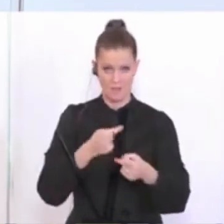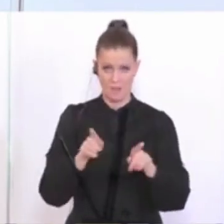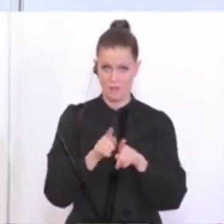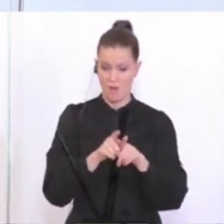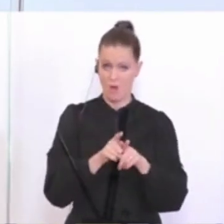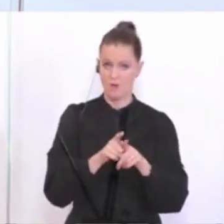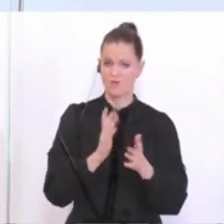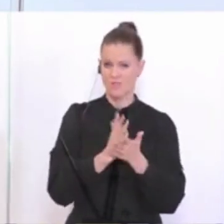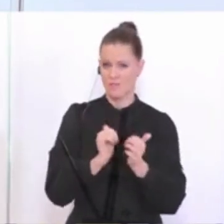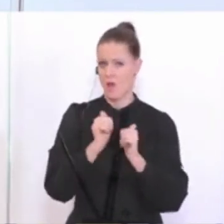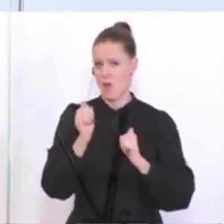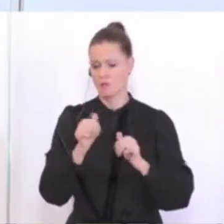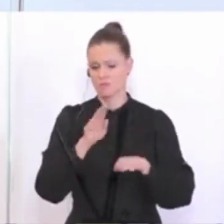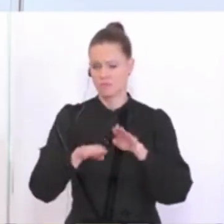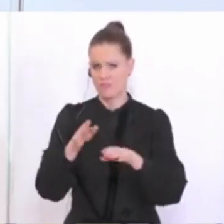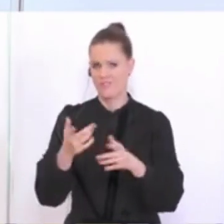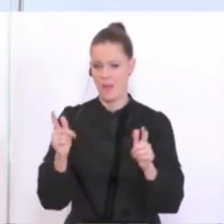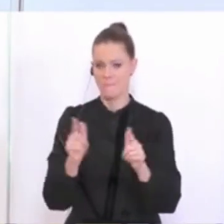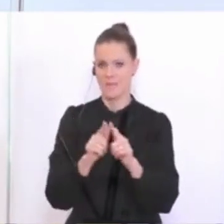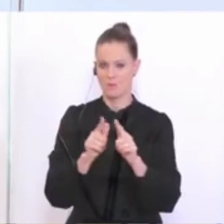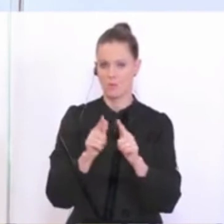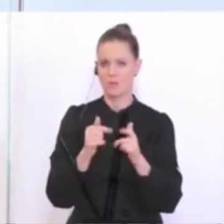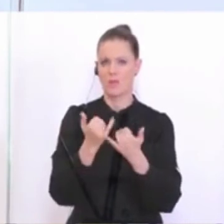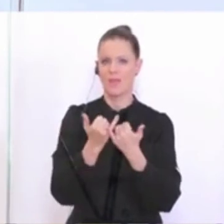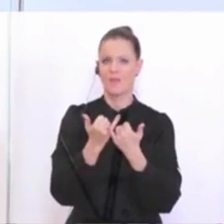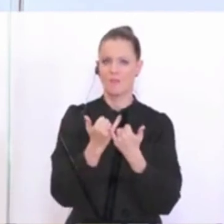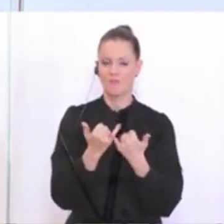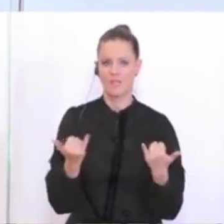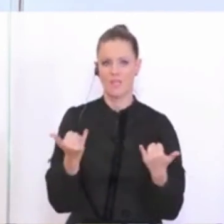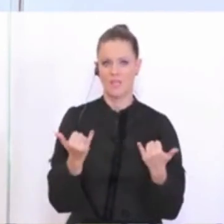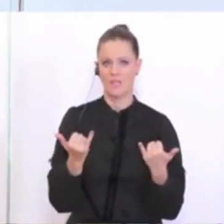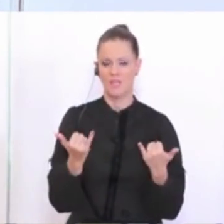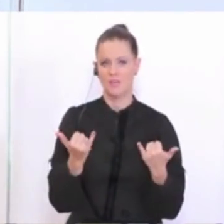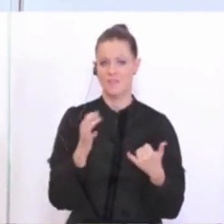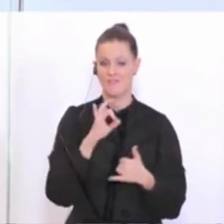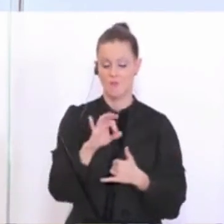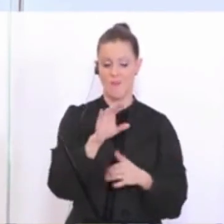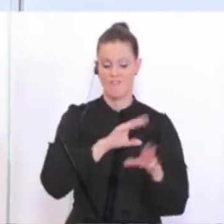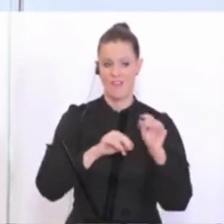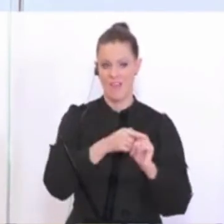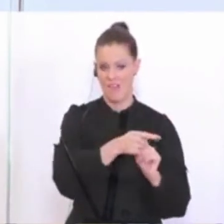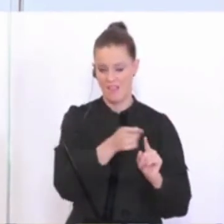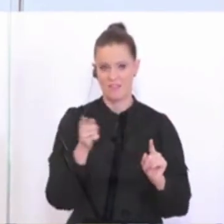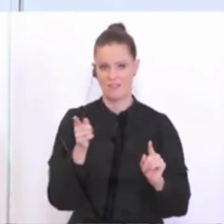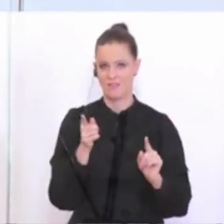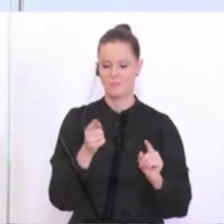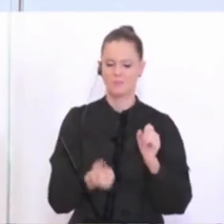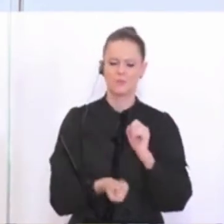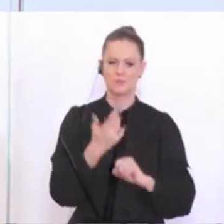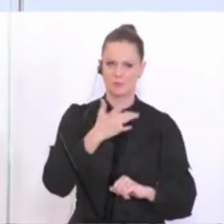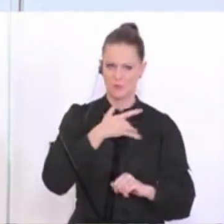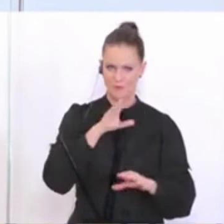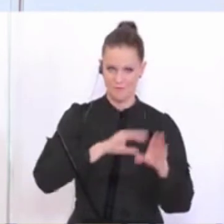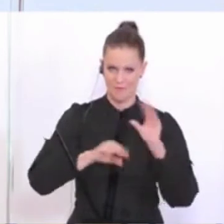wir schon viel weiter sind, ist die Methode dieses zu – für den einzelnen Verein in dem Fall, da geht es ja vor allem um Vereine